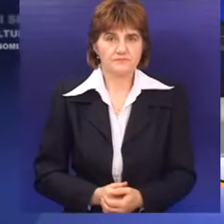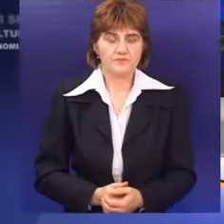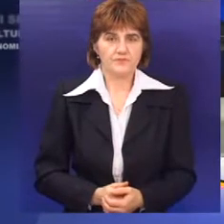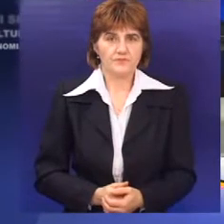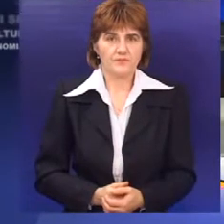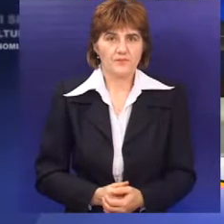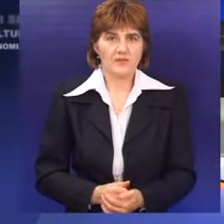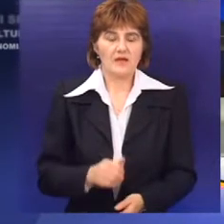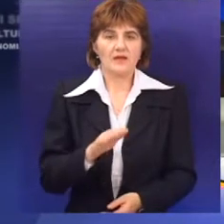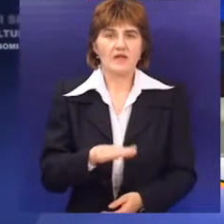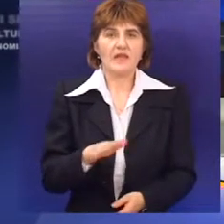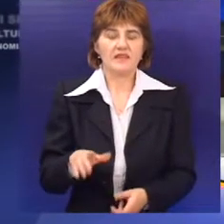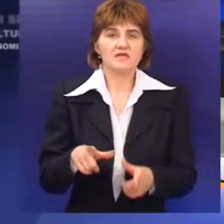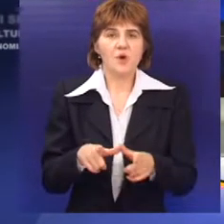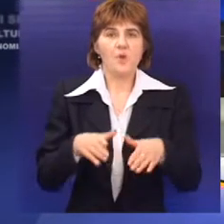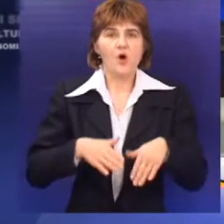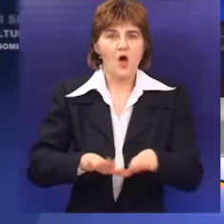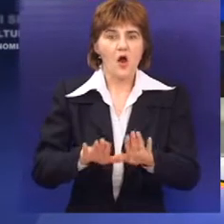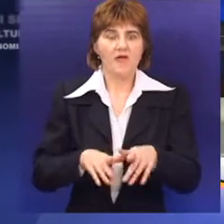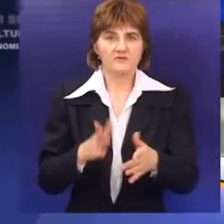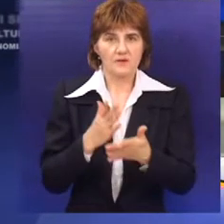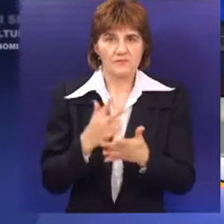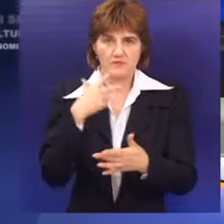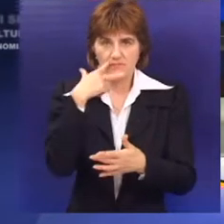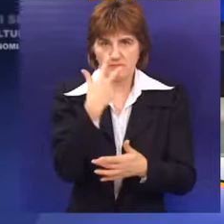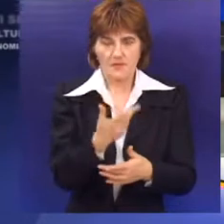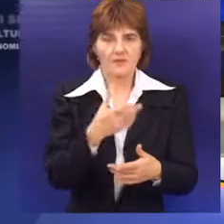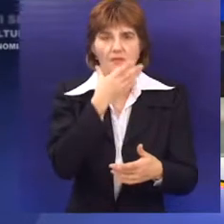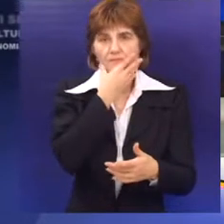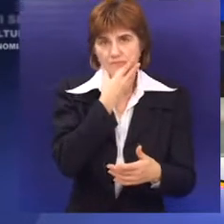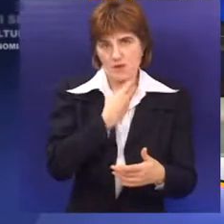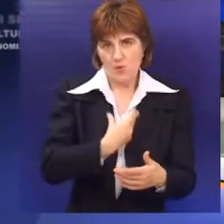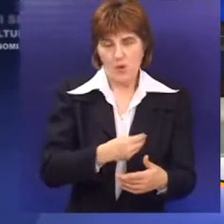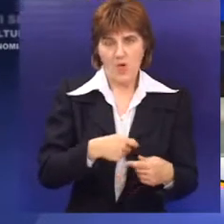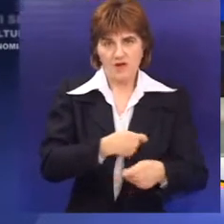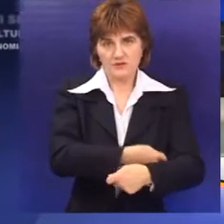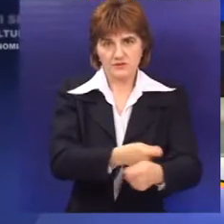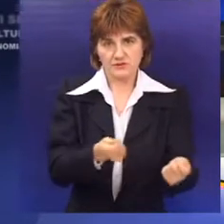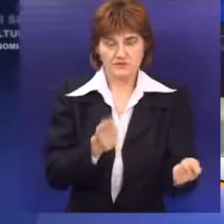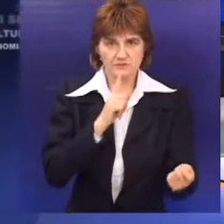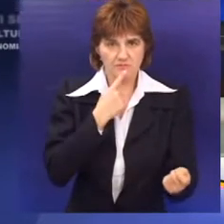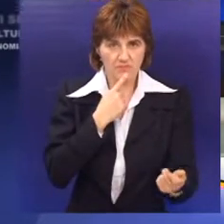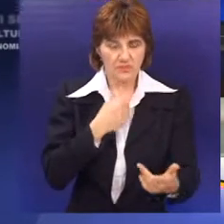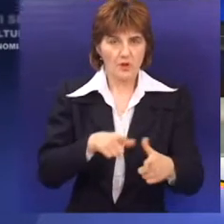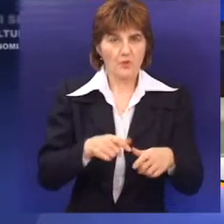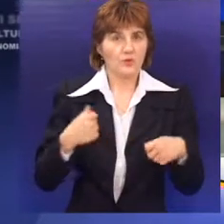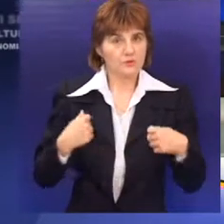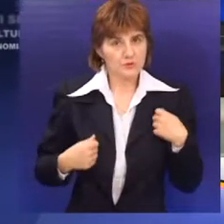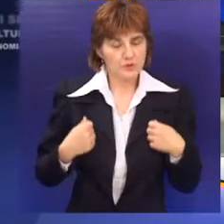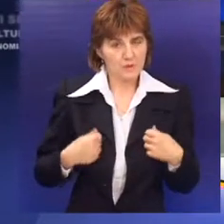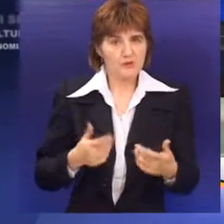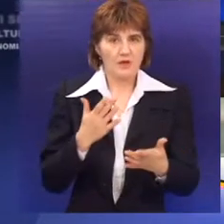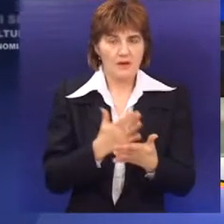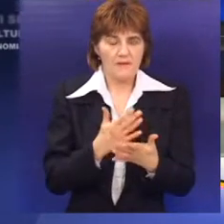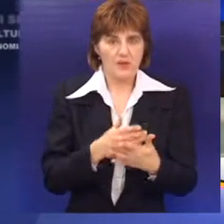Decu u Kolevci posetio je Mikulaš, koji je zajedno sa svojim pomoćnicima obilazio okolne mesne zajednice u Subotici.